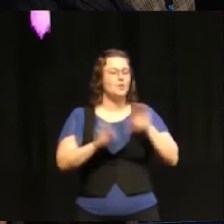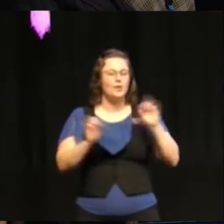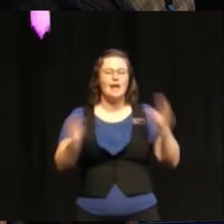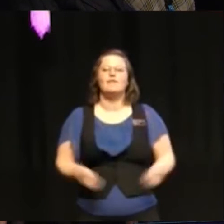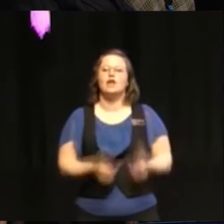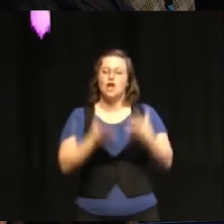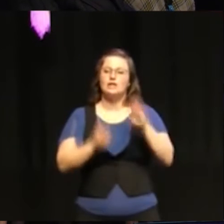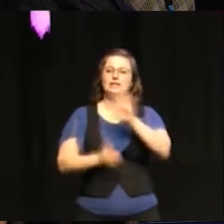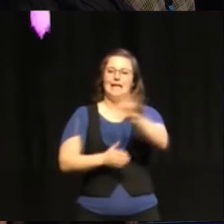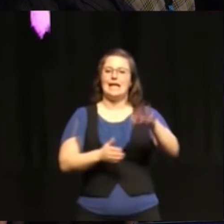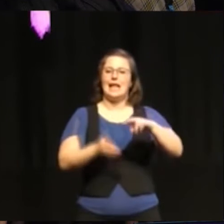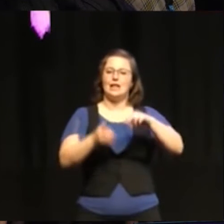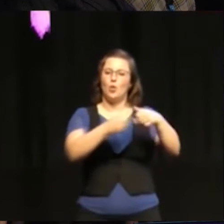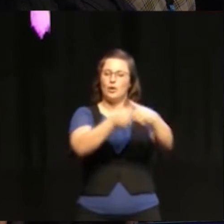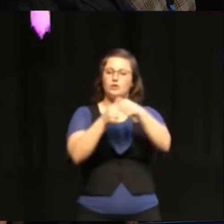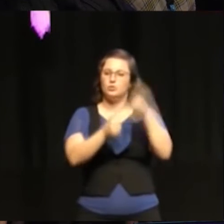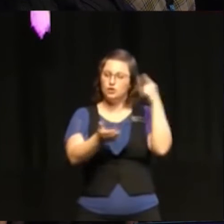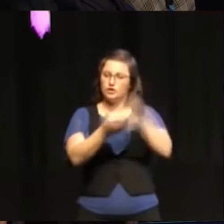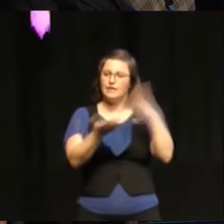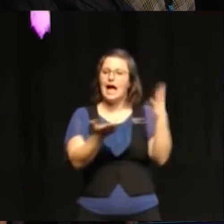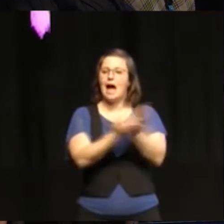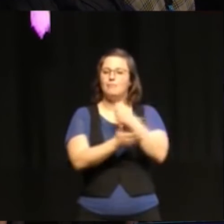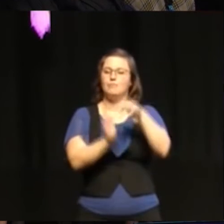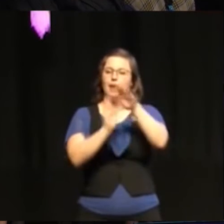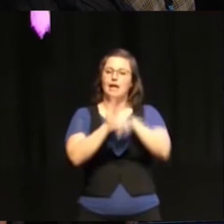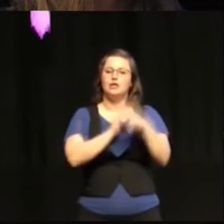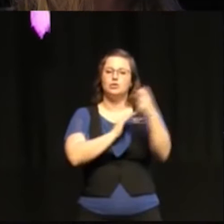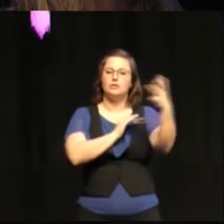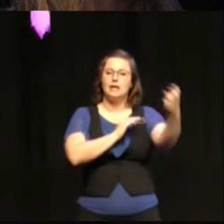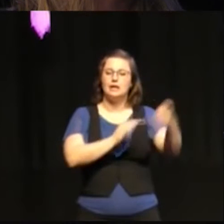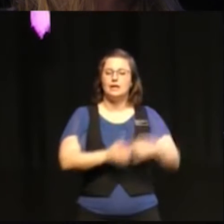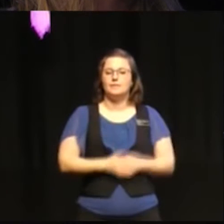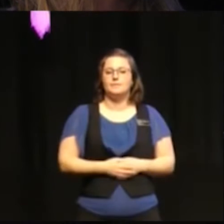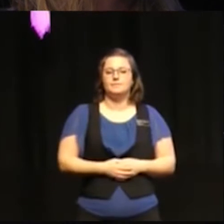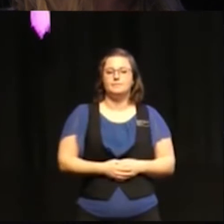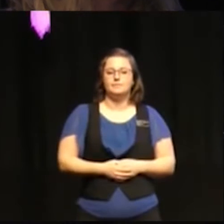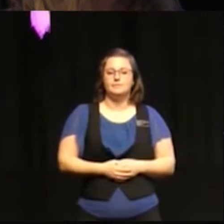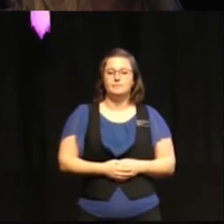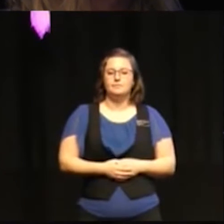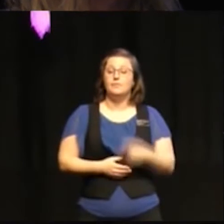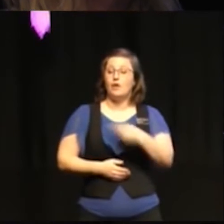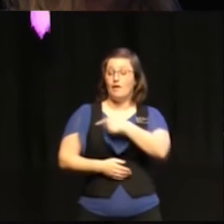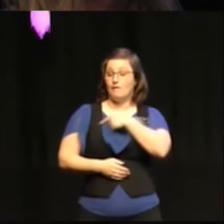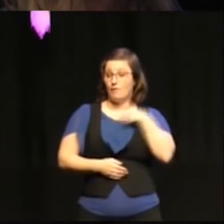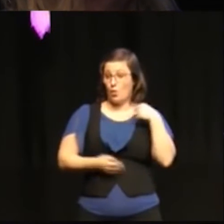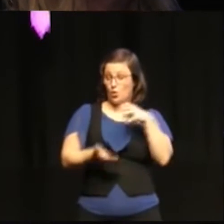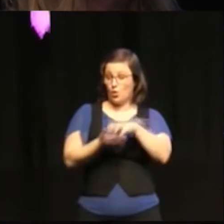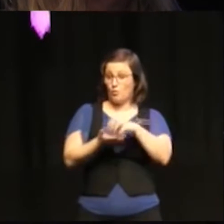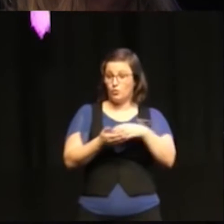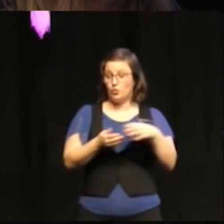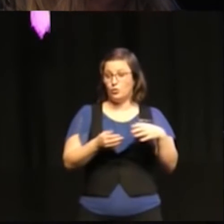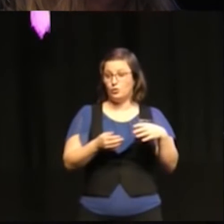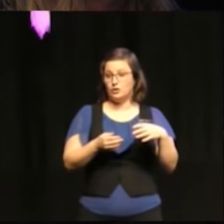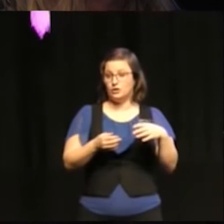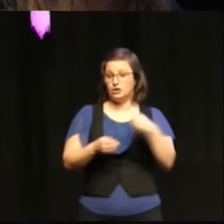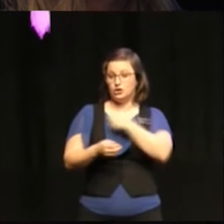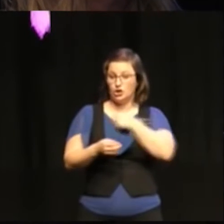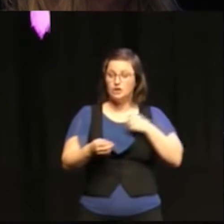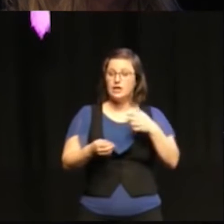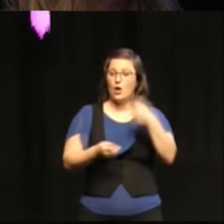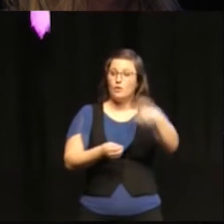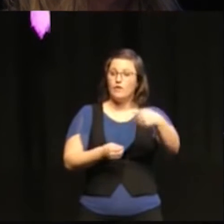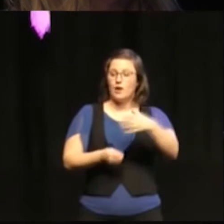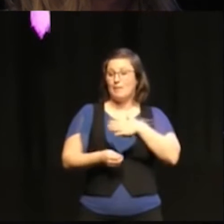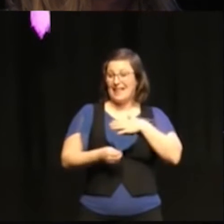2030? Vi var väldigt snabba, vår kommunstyrelseordförande, min partikollega, jag tror